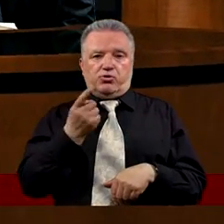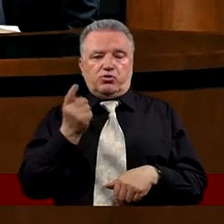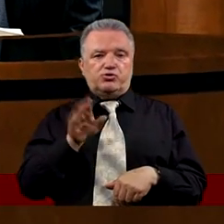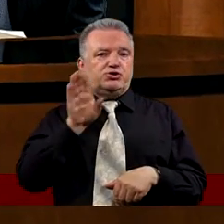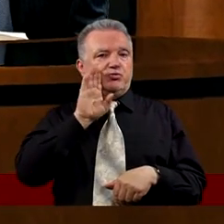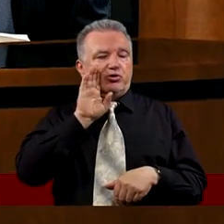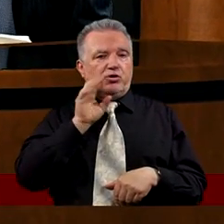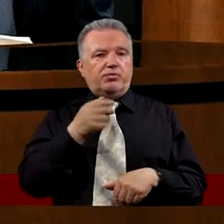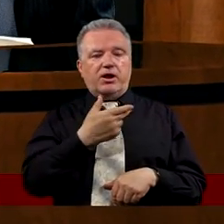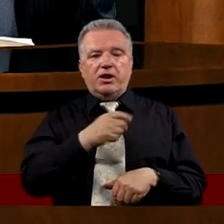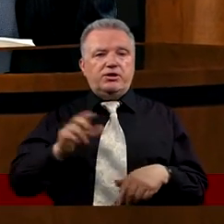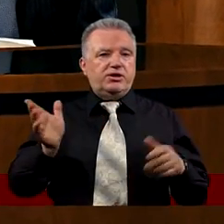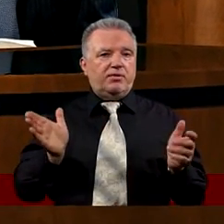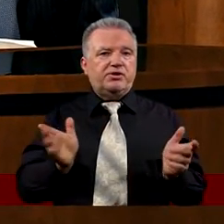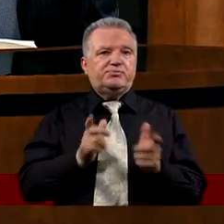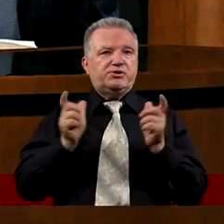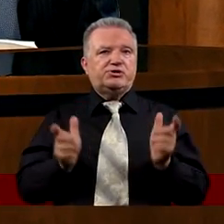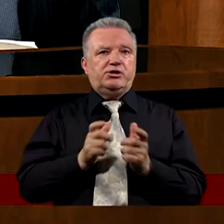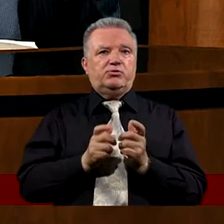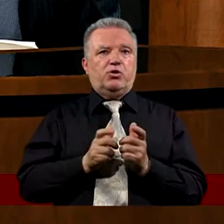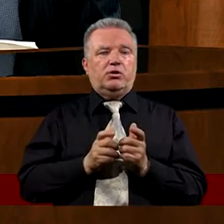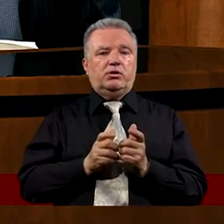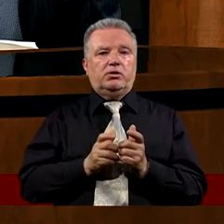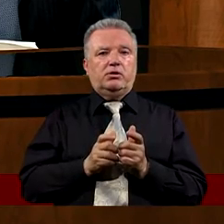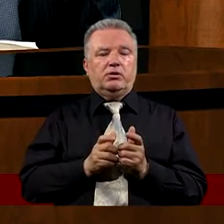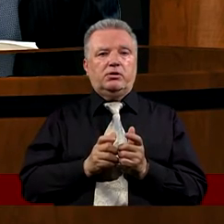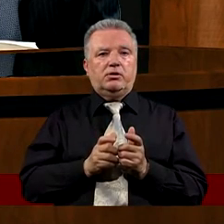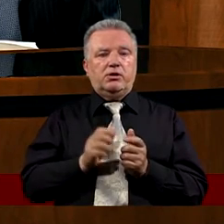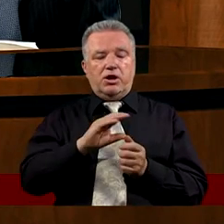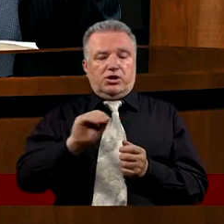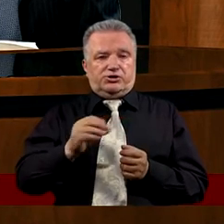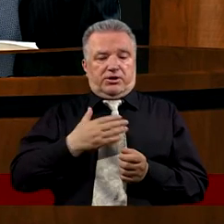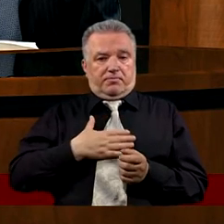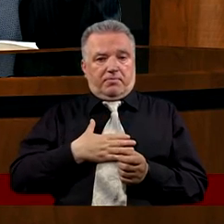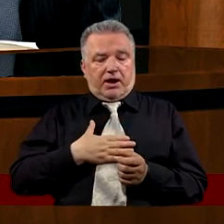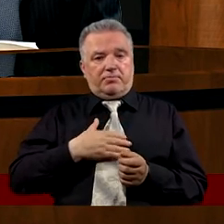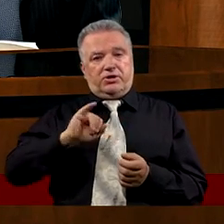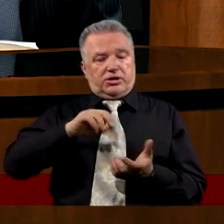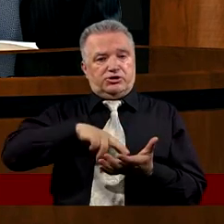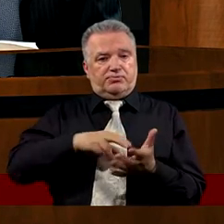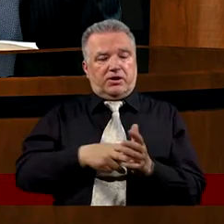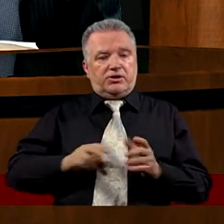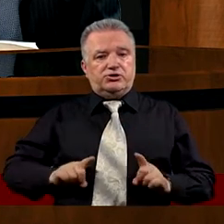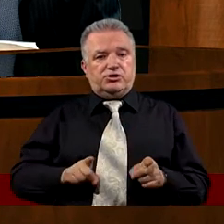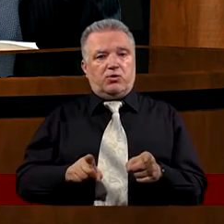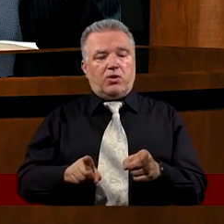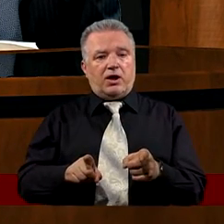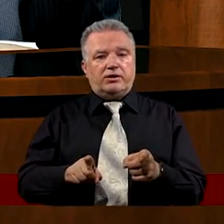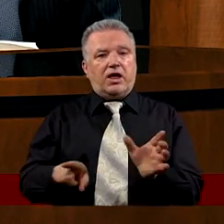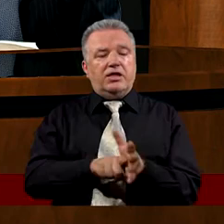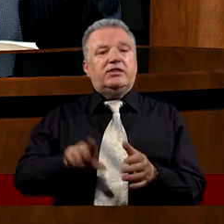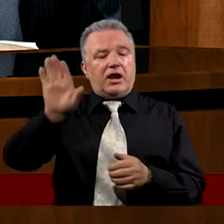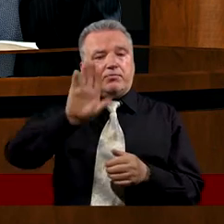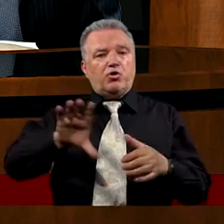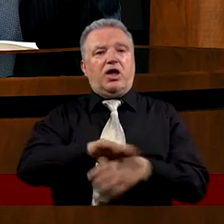podobne niebezpieczeństwo? Że mielibyśmy pewien plan w swoim życiu Plan działania dla Boga w